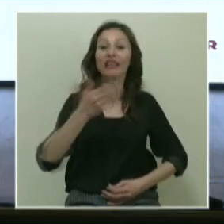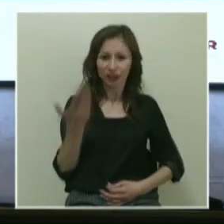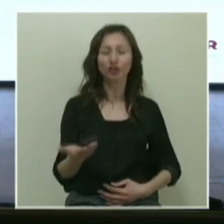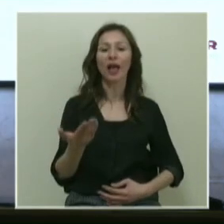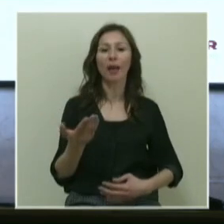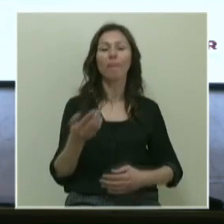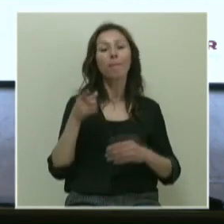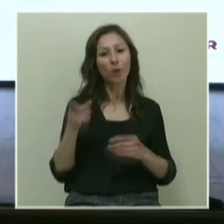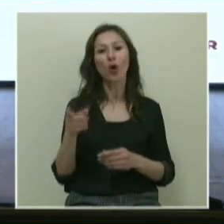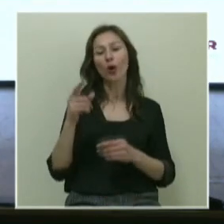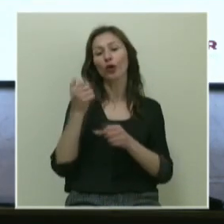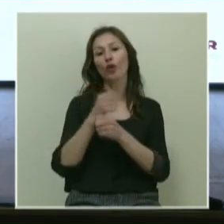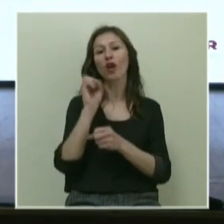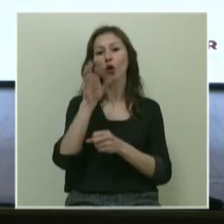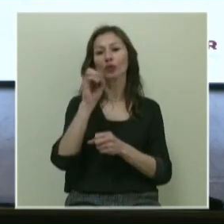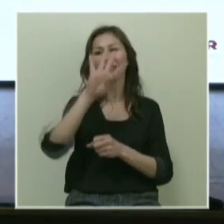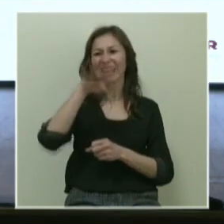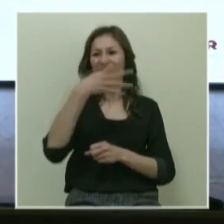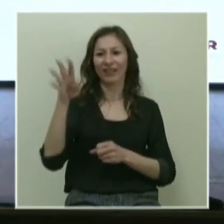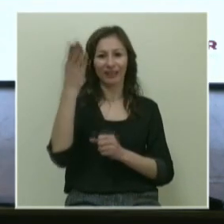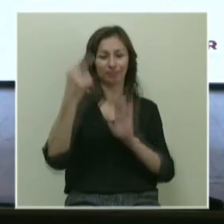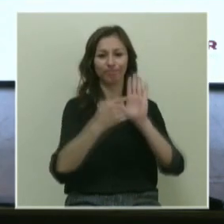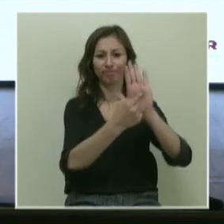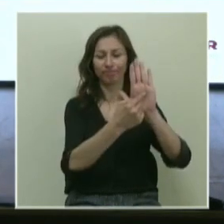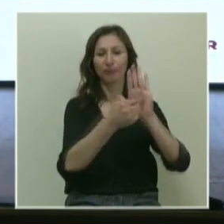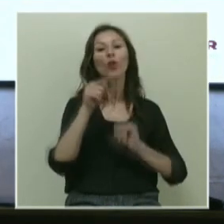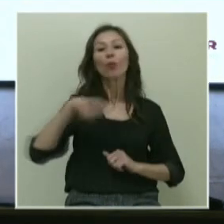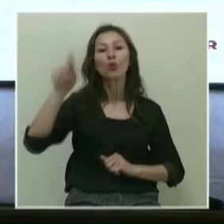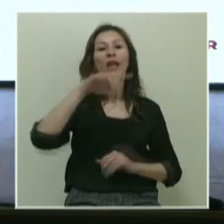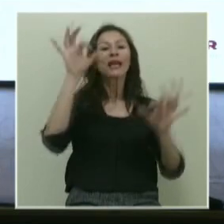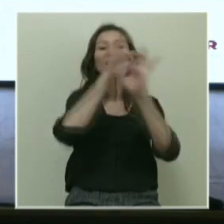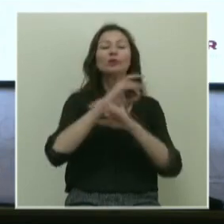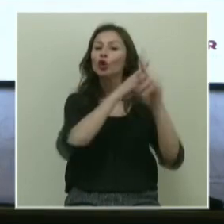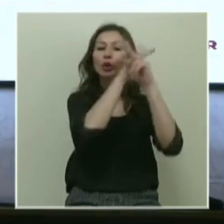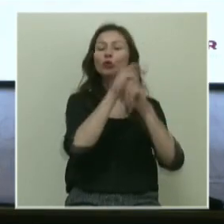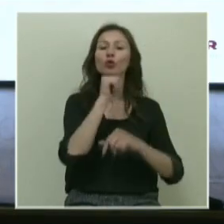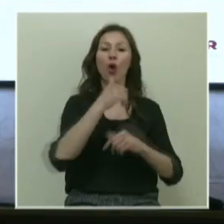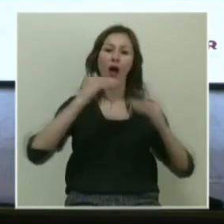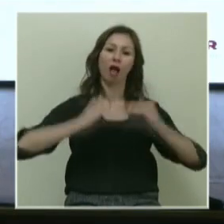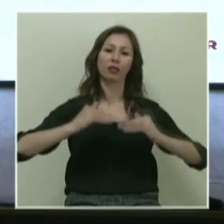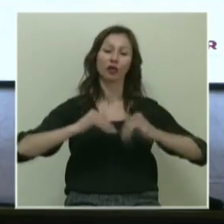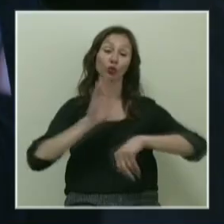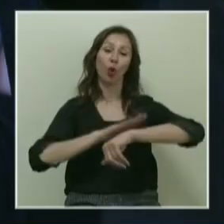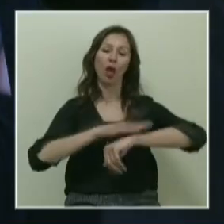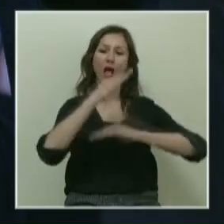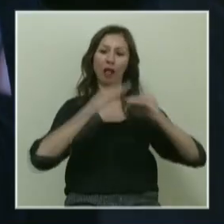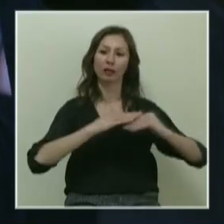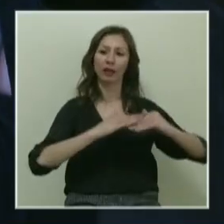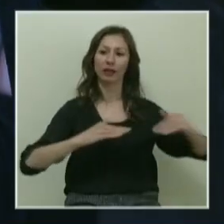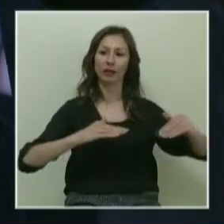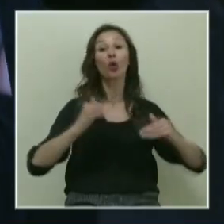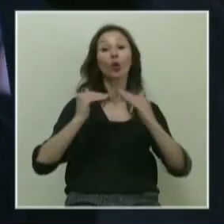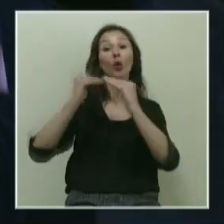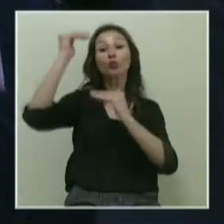Güven Hocam'ın gösterdiği grafik. Arkadaşlar, bunların hiçbir umudu yok alttakilerin, sol alttakilerin. Sol